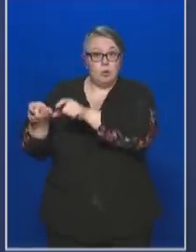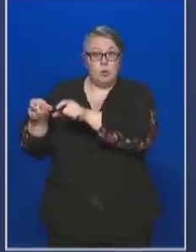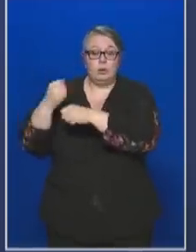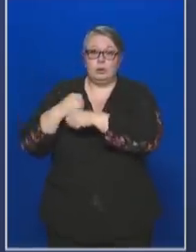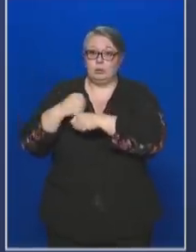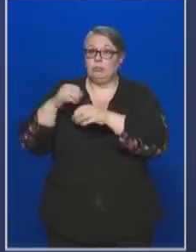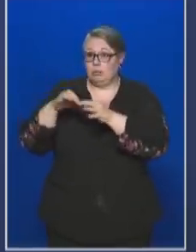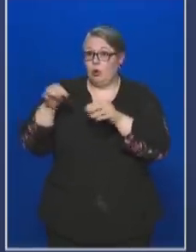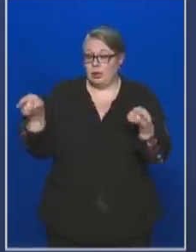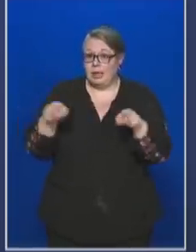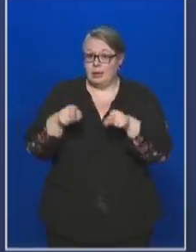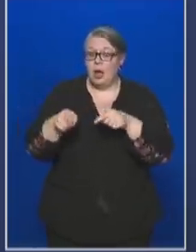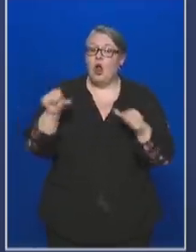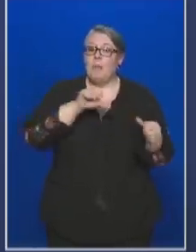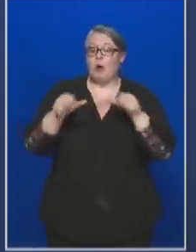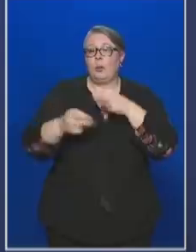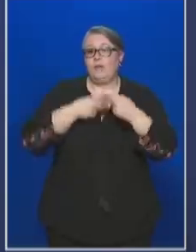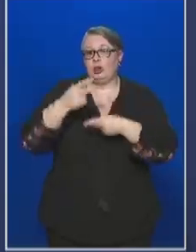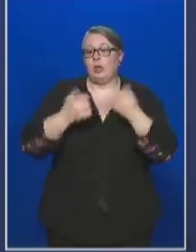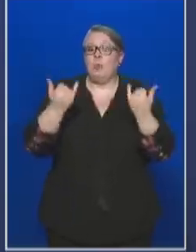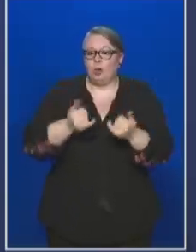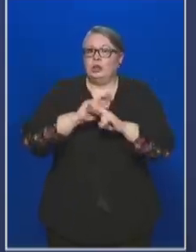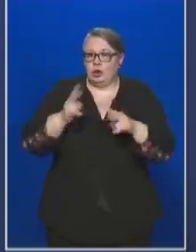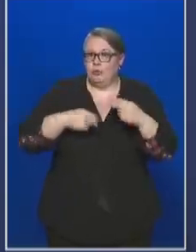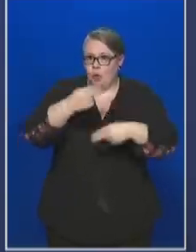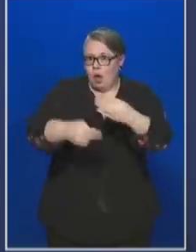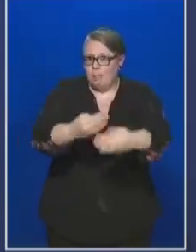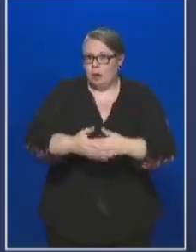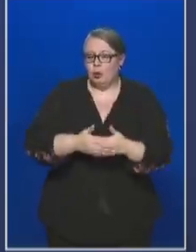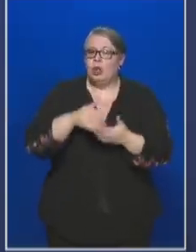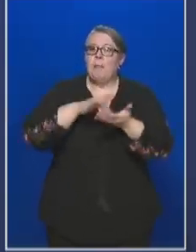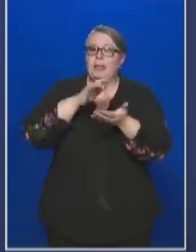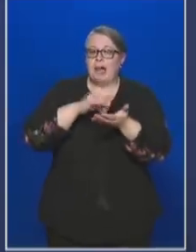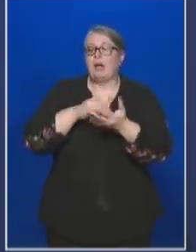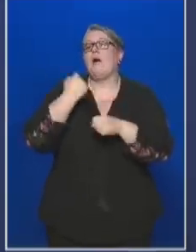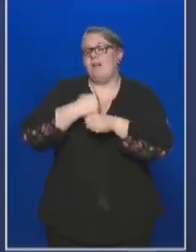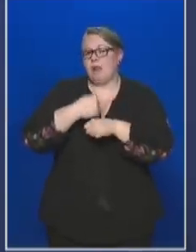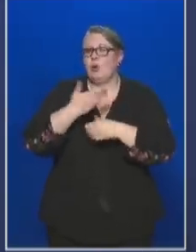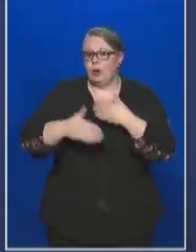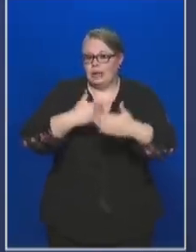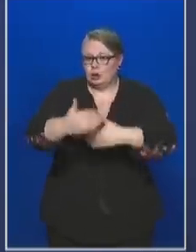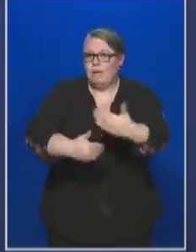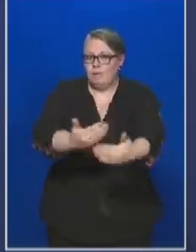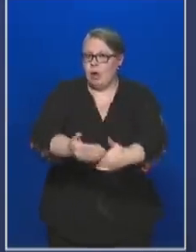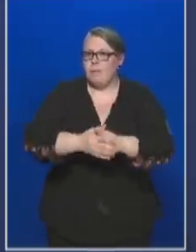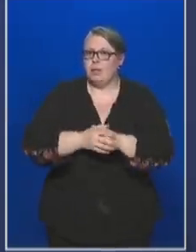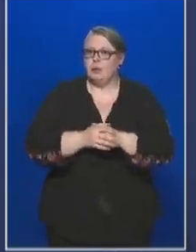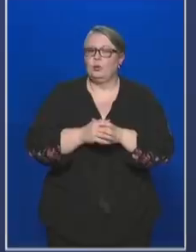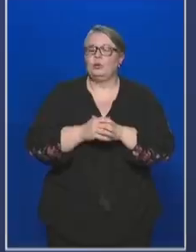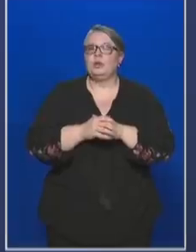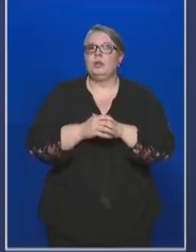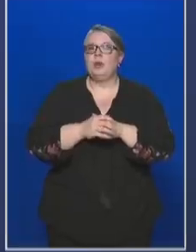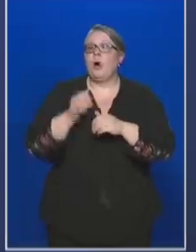A laboratóriumi vizsgálat jelenleg is zajlik, ezeknek a mintáknak a feldolgozása folyamatban van.